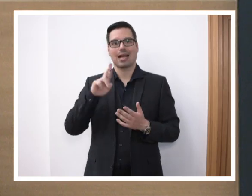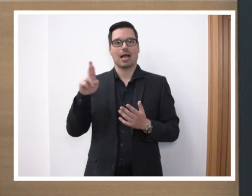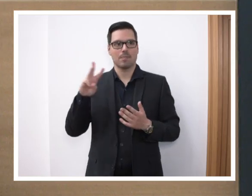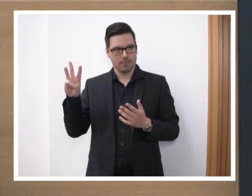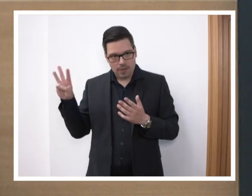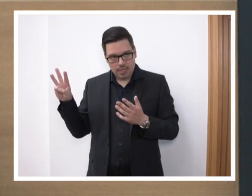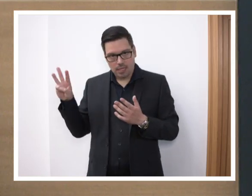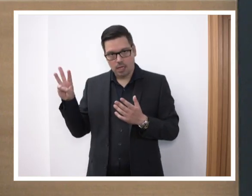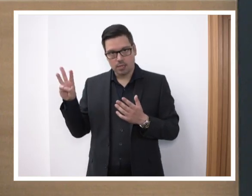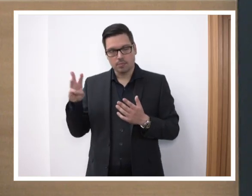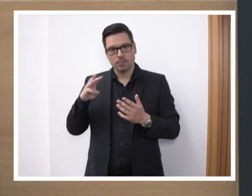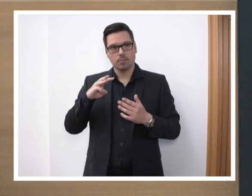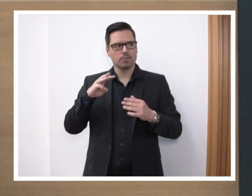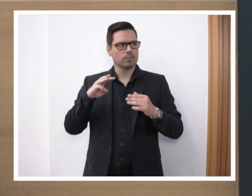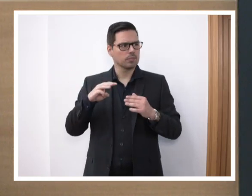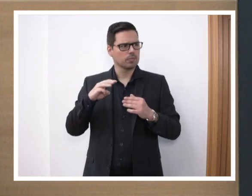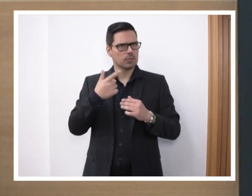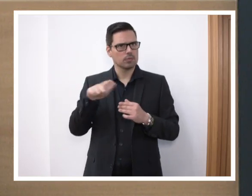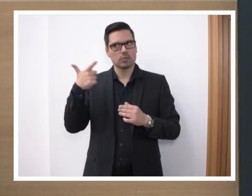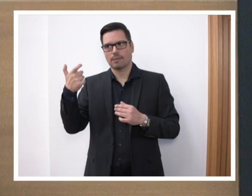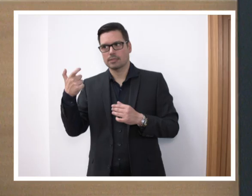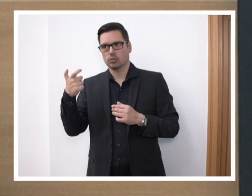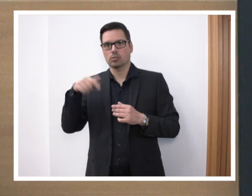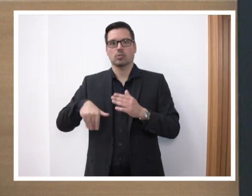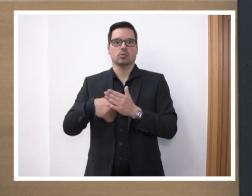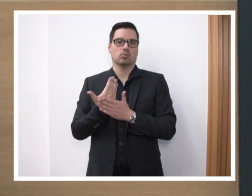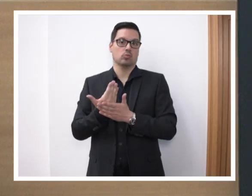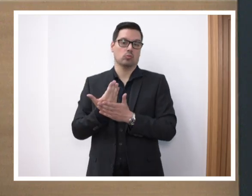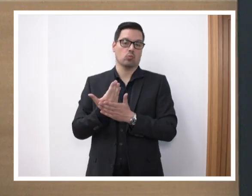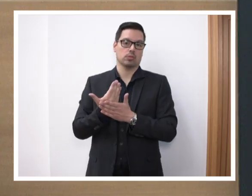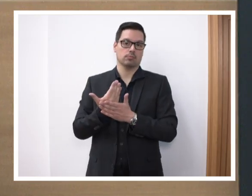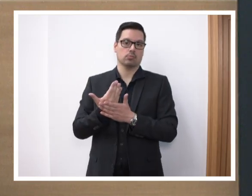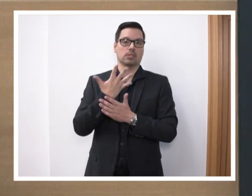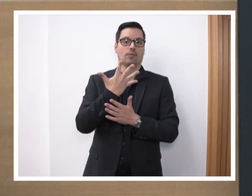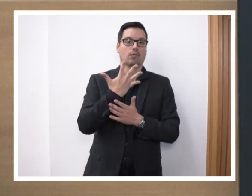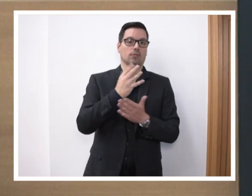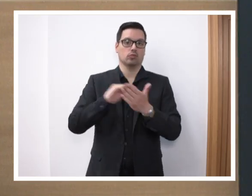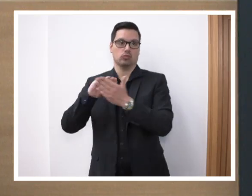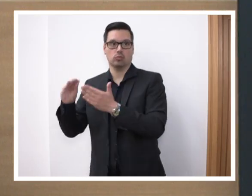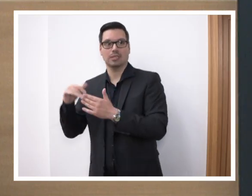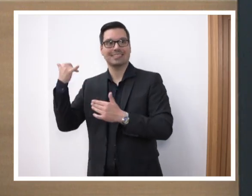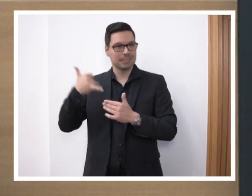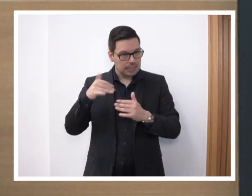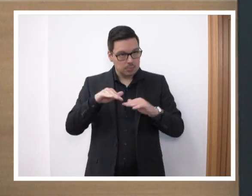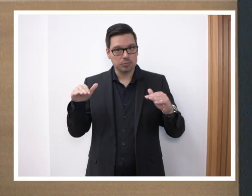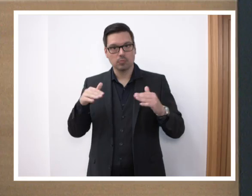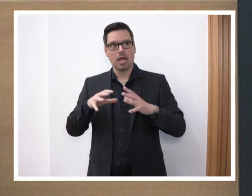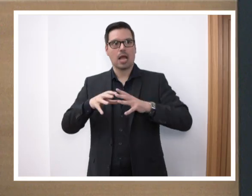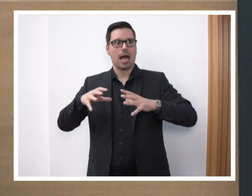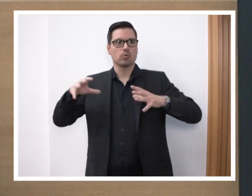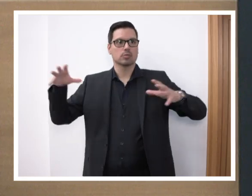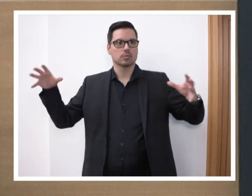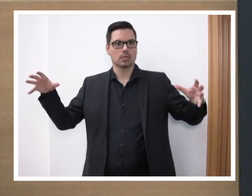Diese ist im Schuljahr 1920 in Betrieb gegangen und startet mit fünf Schülerinnen und Schülern. Und mittlerweile hat sie sich wirklich etabliert, sie wird ausgebaut